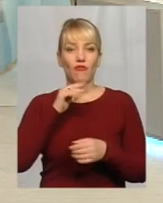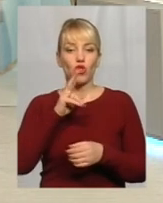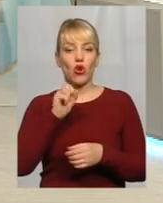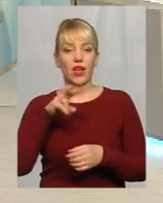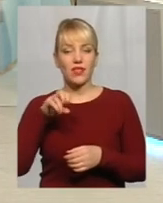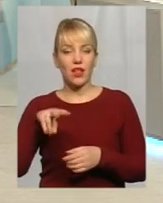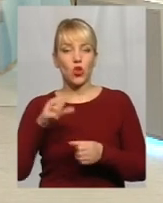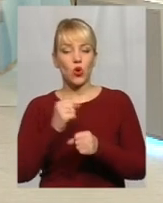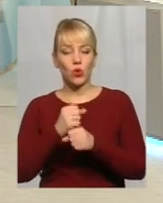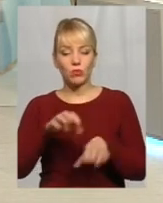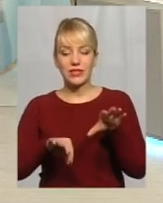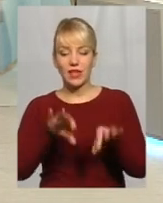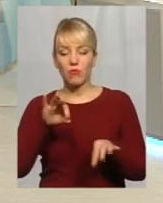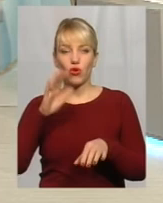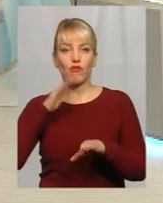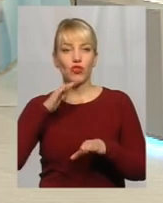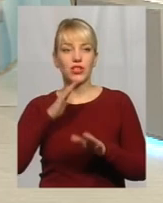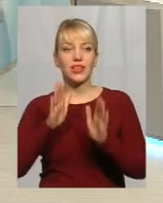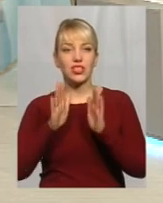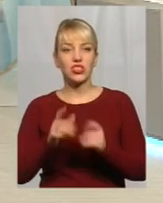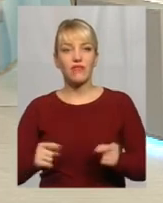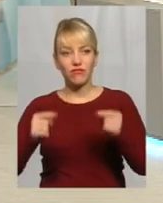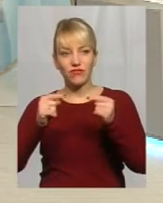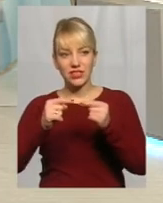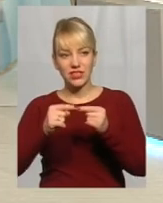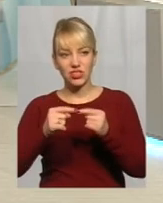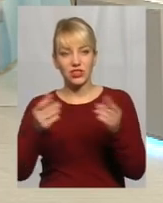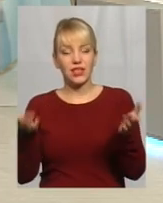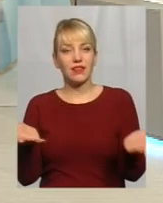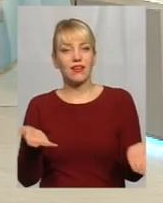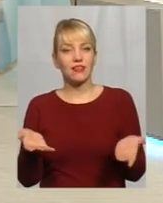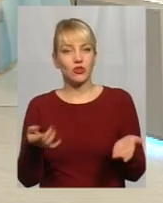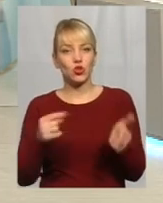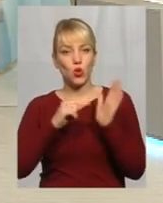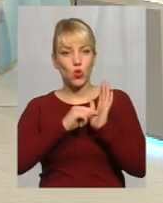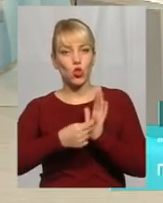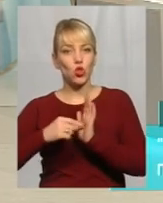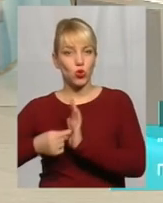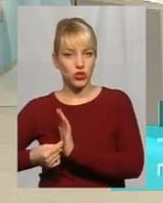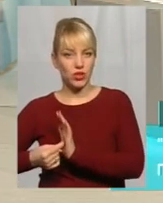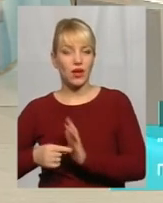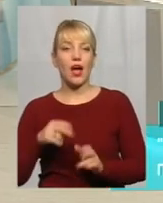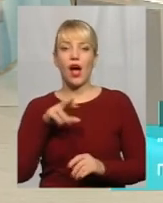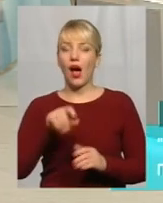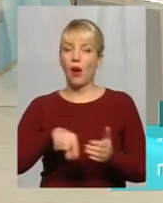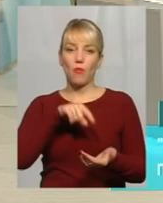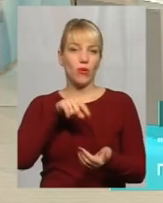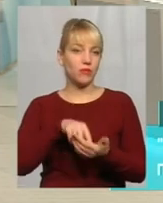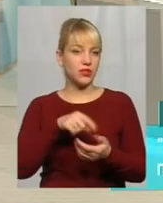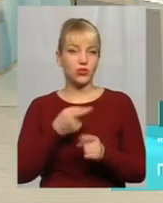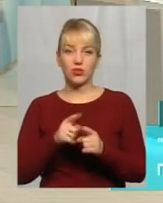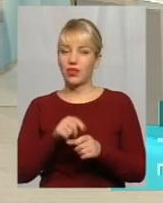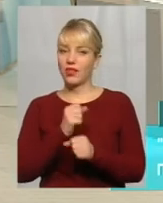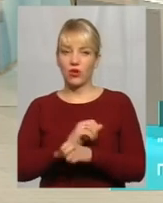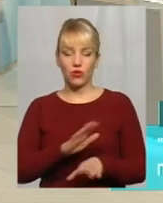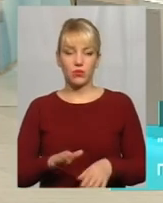лише в визначених якихось точках? Так По місту не робить «Міськводоканал»? Ну,